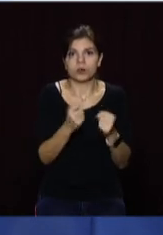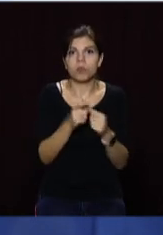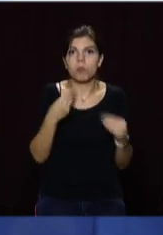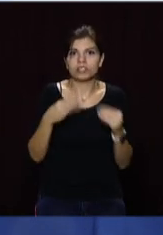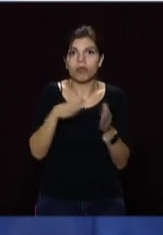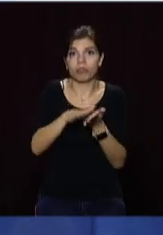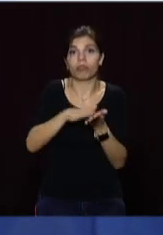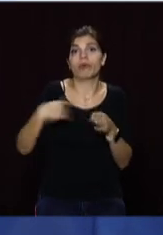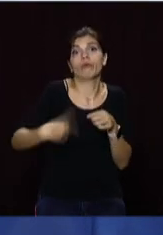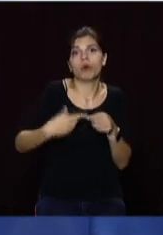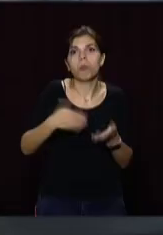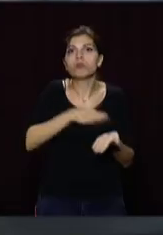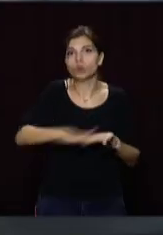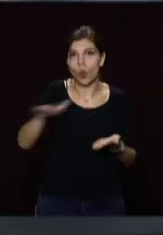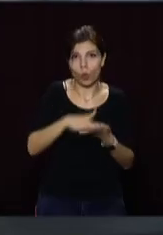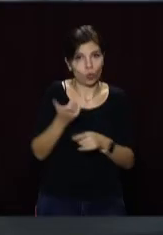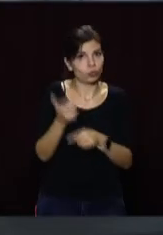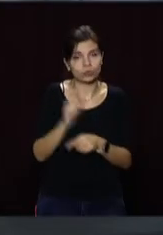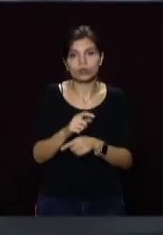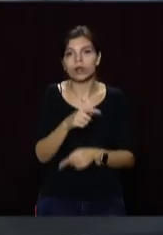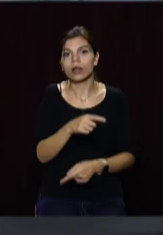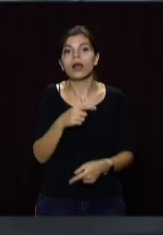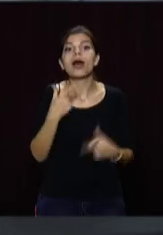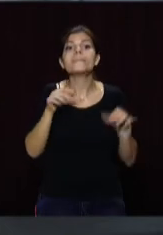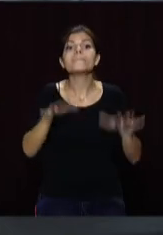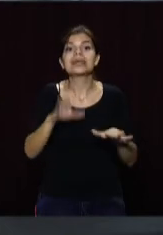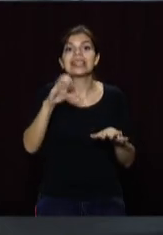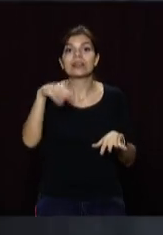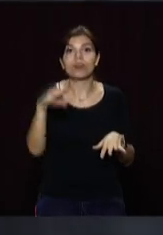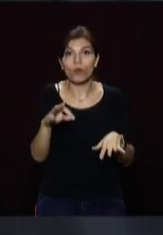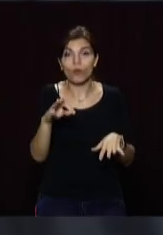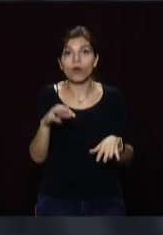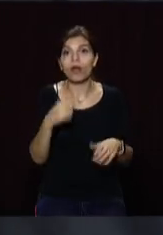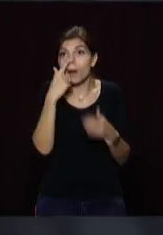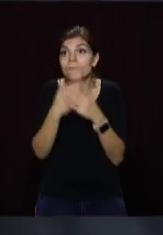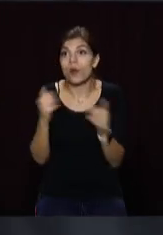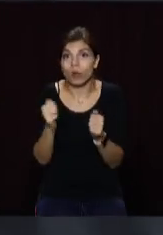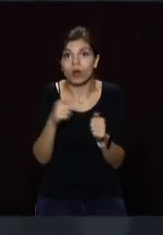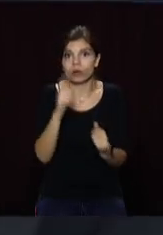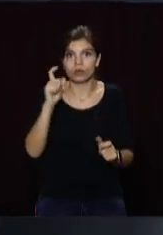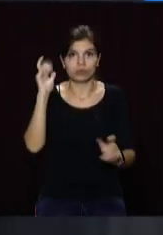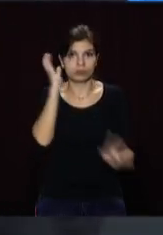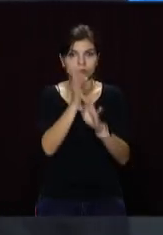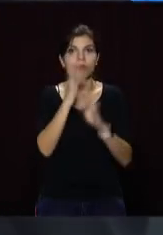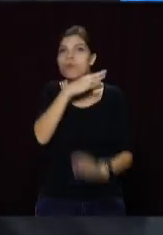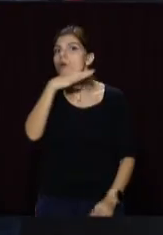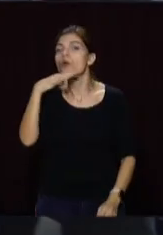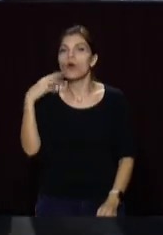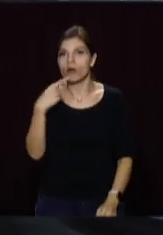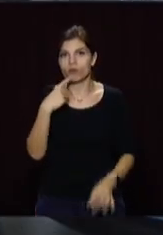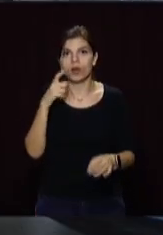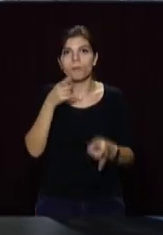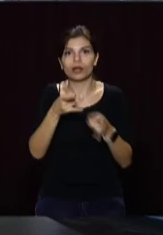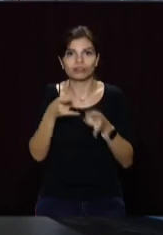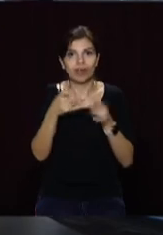Пластмас, вона буде скользкою на проїжджу частину. У дніпровських сервісах, де перевзувають машини, напередодні холодів гаряча пора, каже стошник